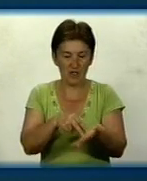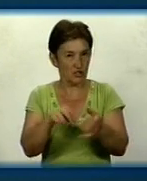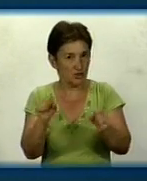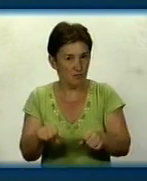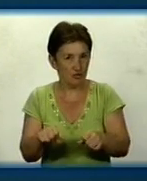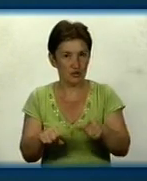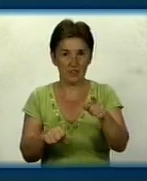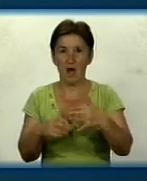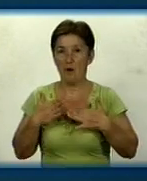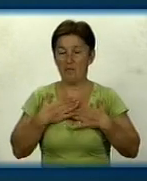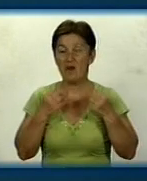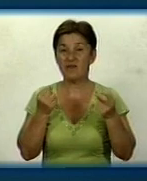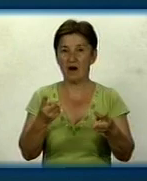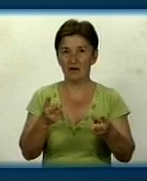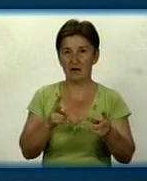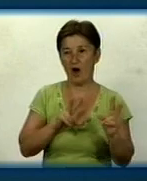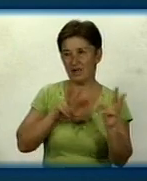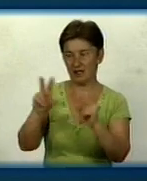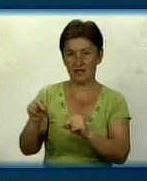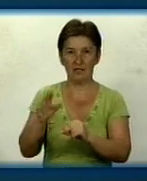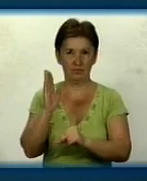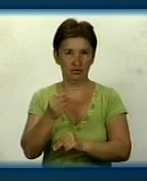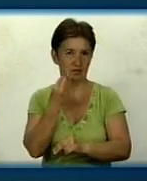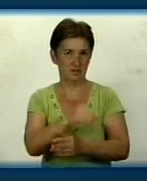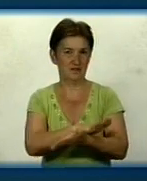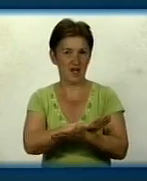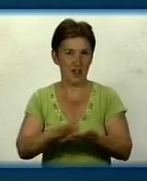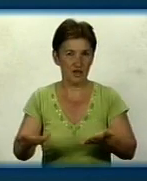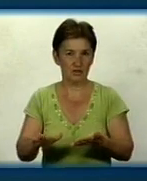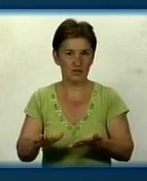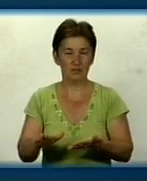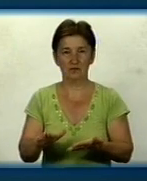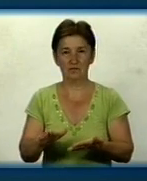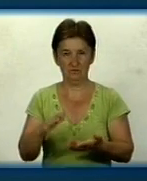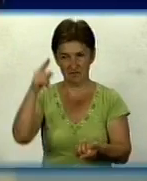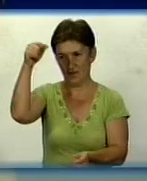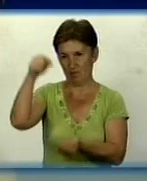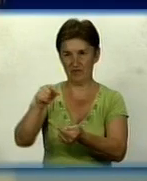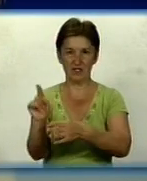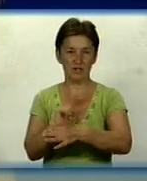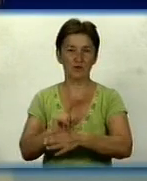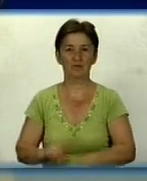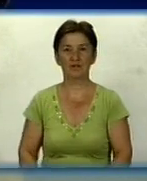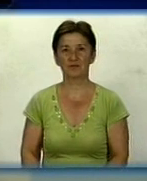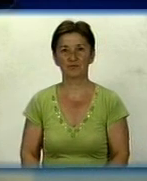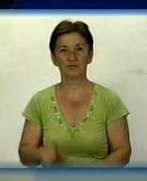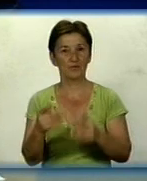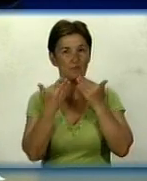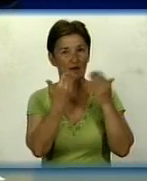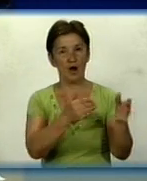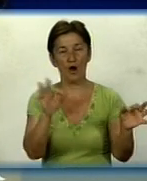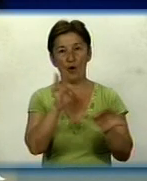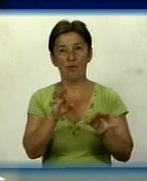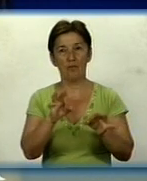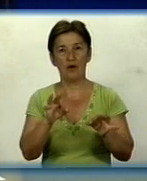як виробник гарантуємо те, що якість води буде належна і відповідати санпіну питна вода. Що стосується